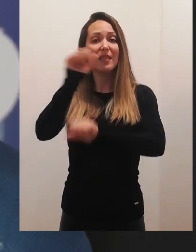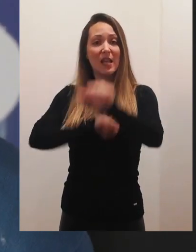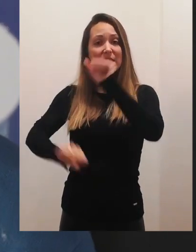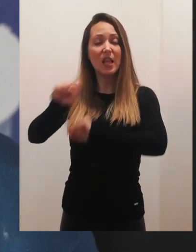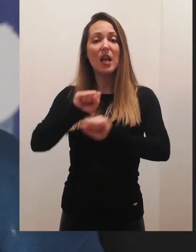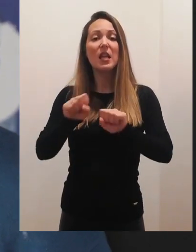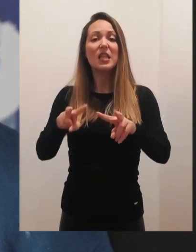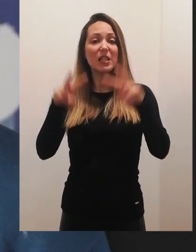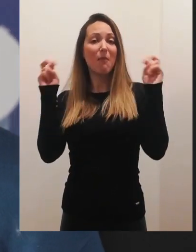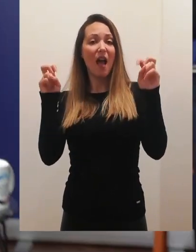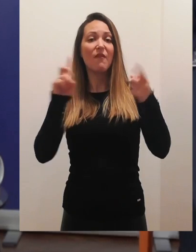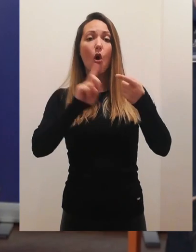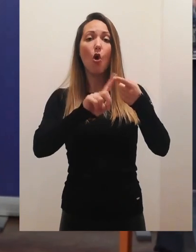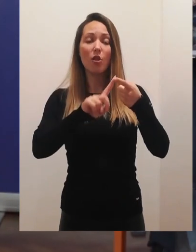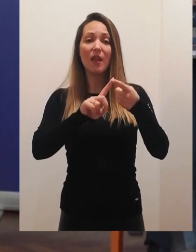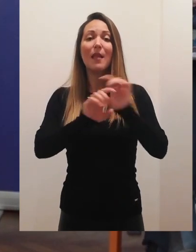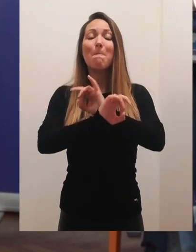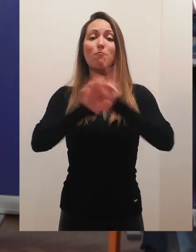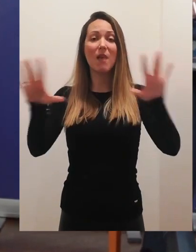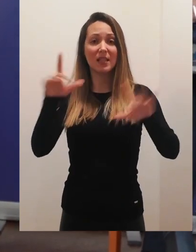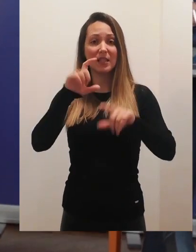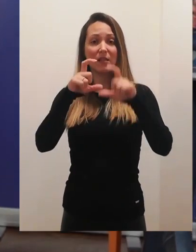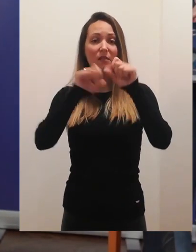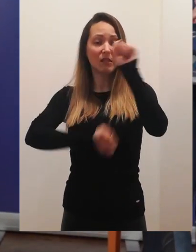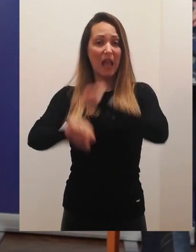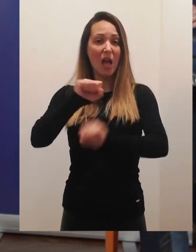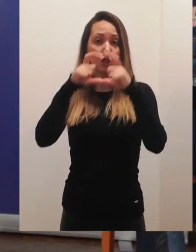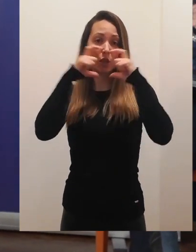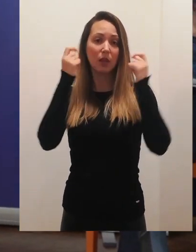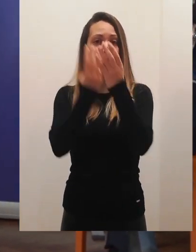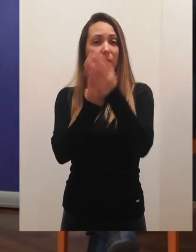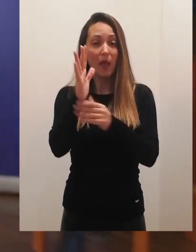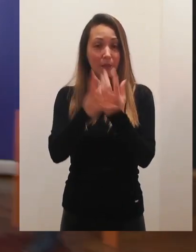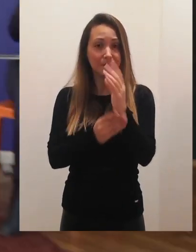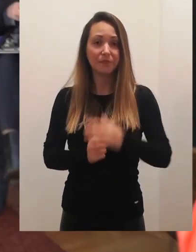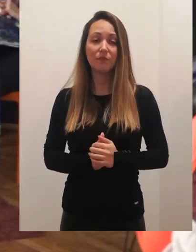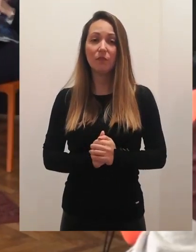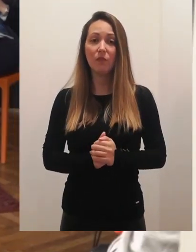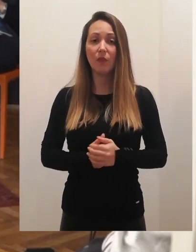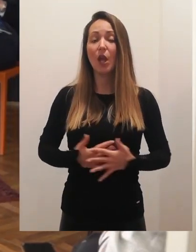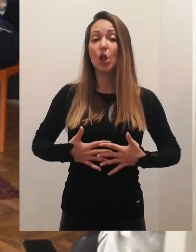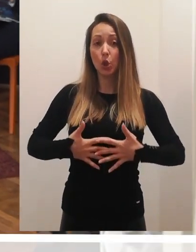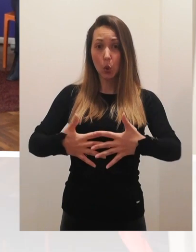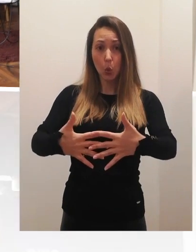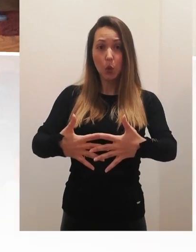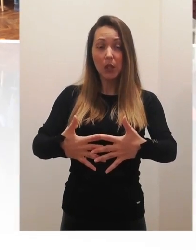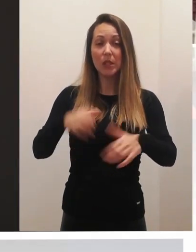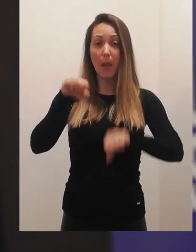mere zaštite, da izbjegavaju kontakte bez zaštite i da čekaju sve oplaće. Pokretno za trudnice,